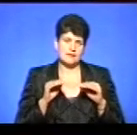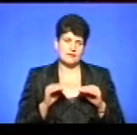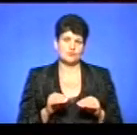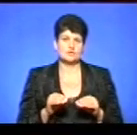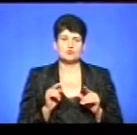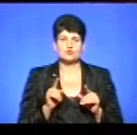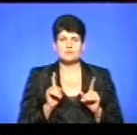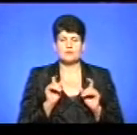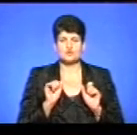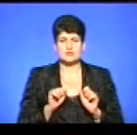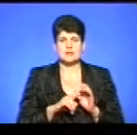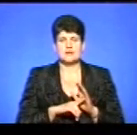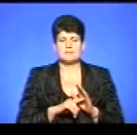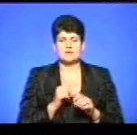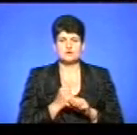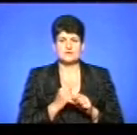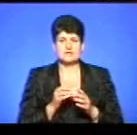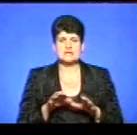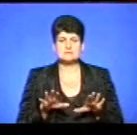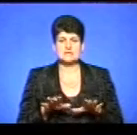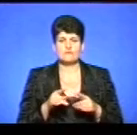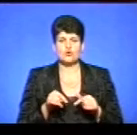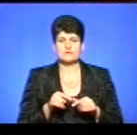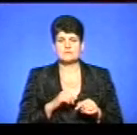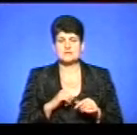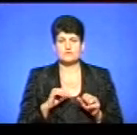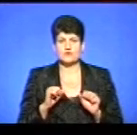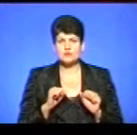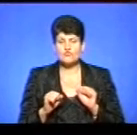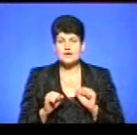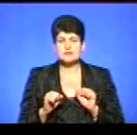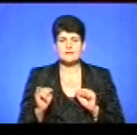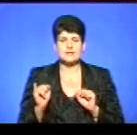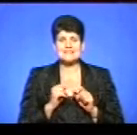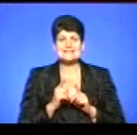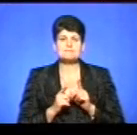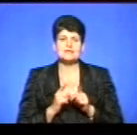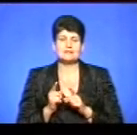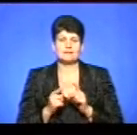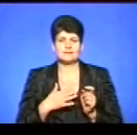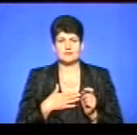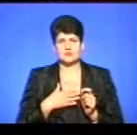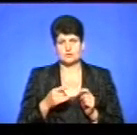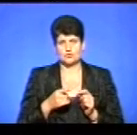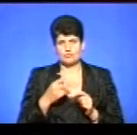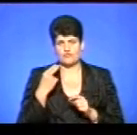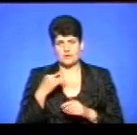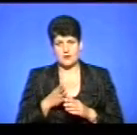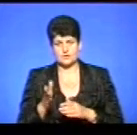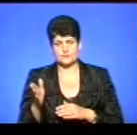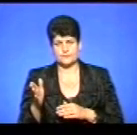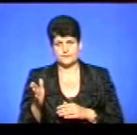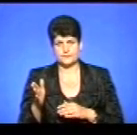для того, щоб ми почали працювати з місцевим органом самоврядування і нарешті змінили наш Тернопіль дійсно до кращого.